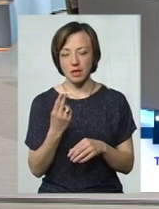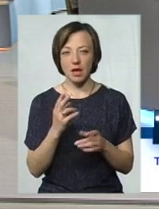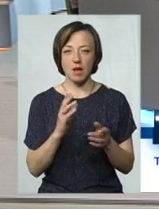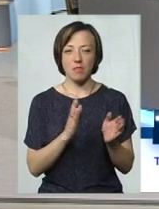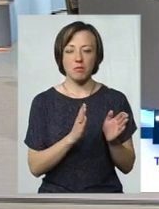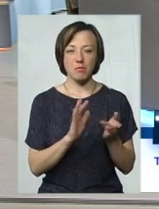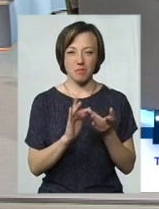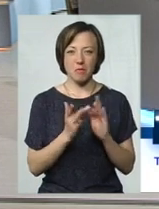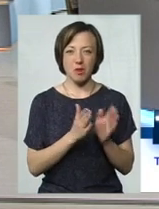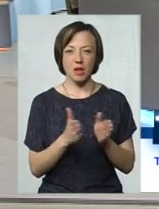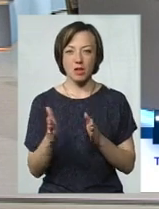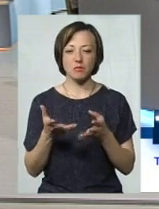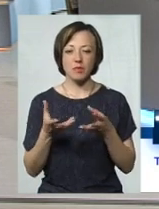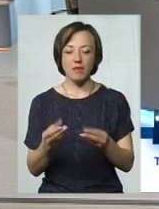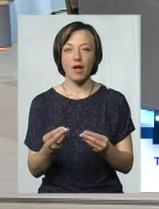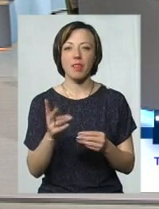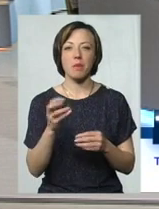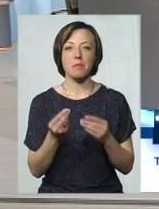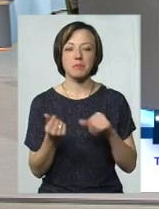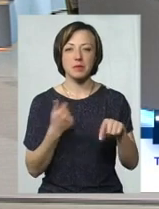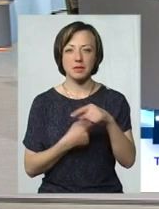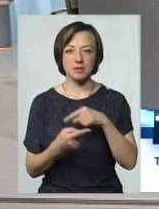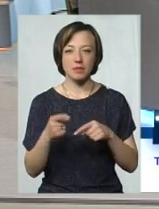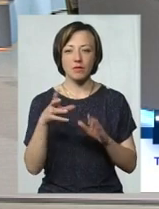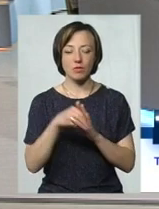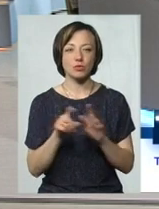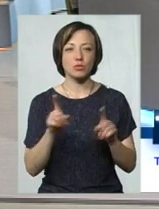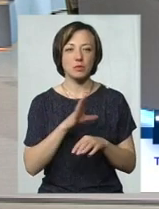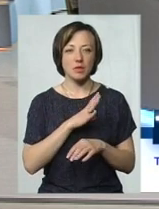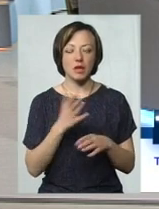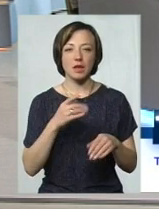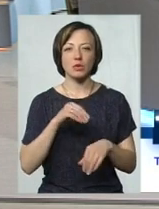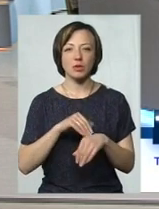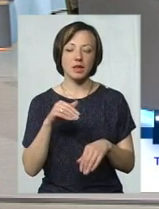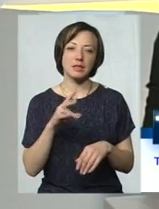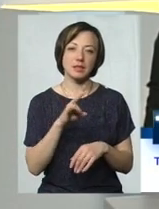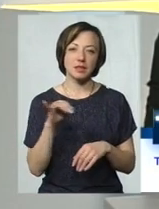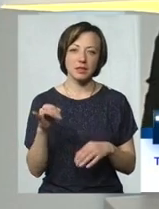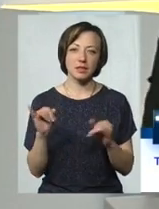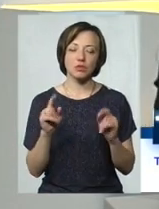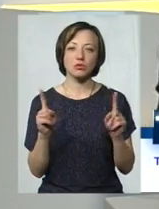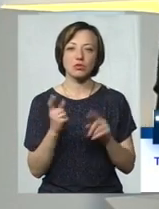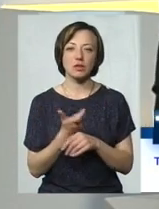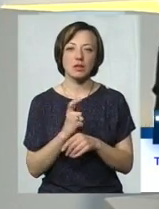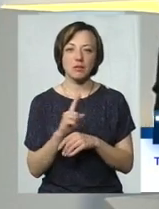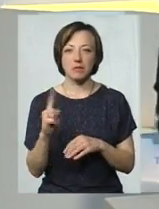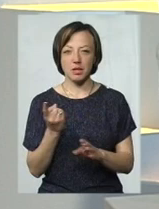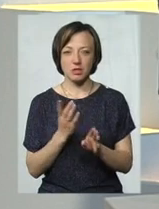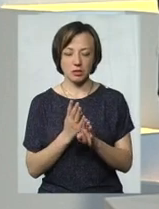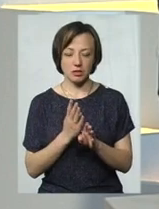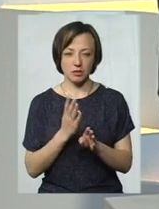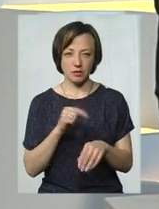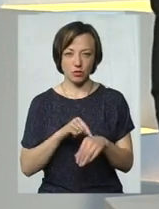бізнесменів? Які категорії бізнесу там вели свою діяльність? Яких це торкнеться, яких ні? І що найперше вони відчують?